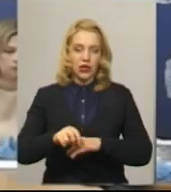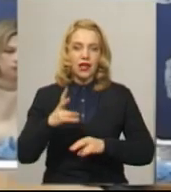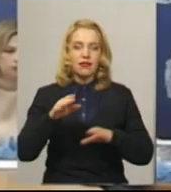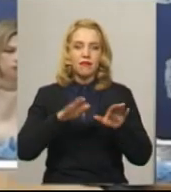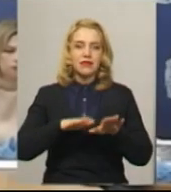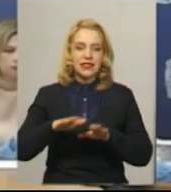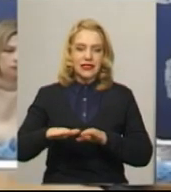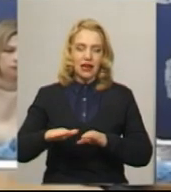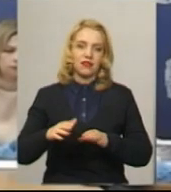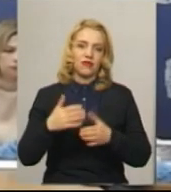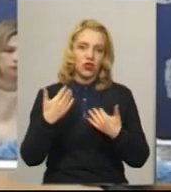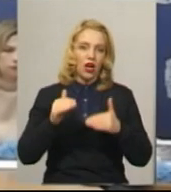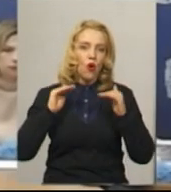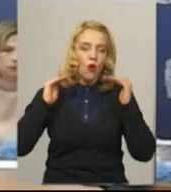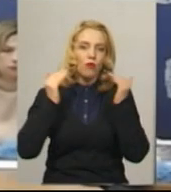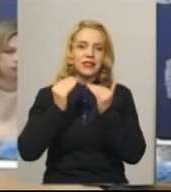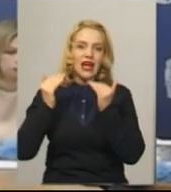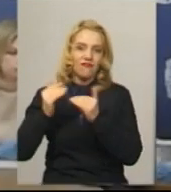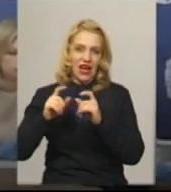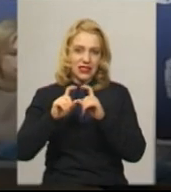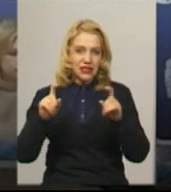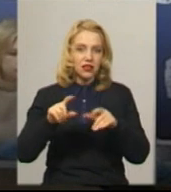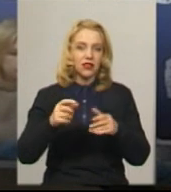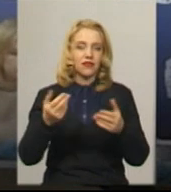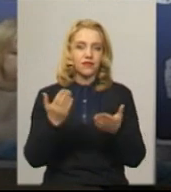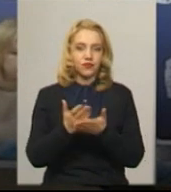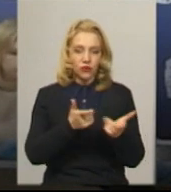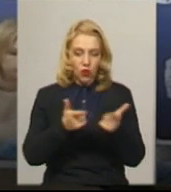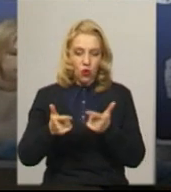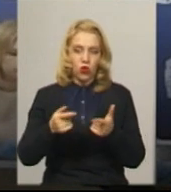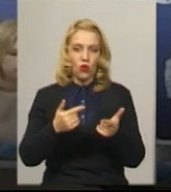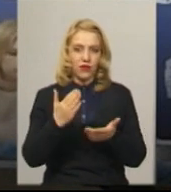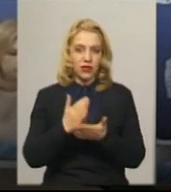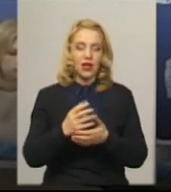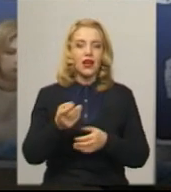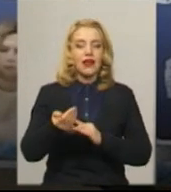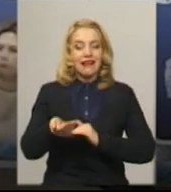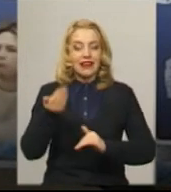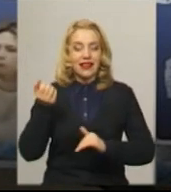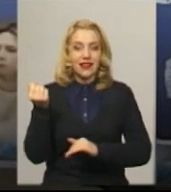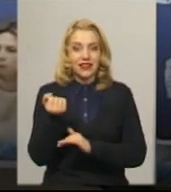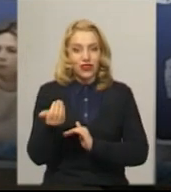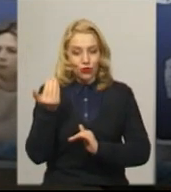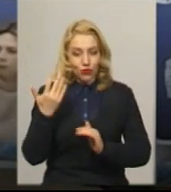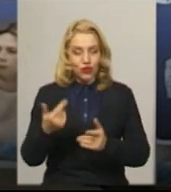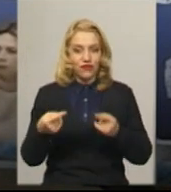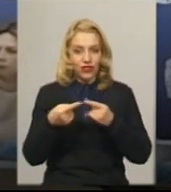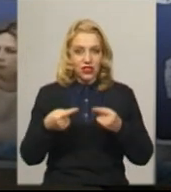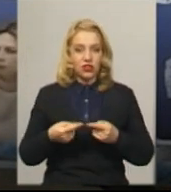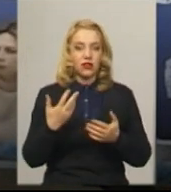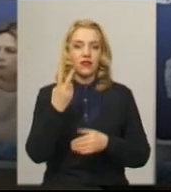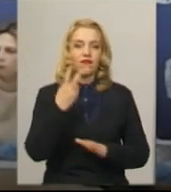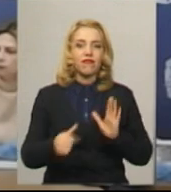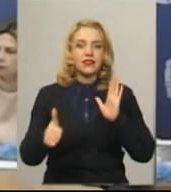обсервації готові, причому вони були готові ще декілька тижнів тому, визначені вони були. На сьогодні їх визначено в кількості 26